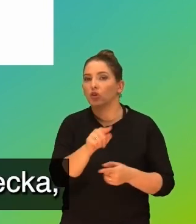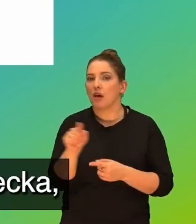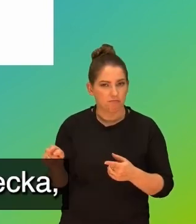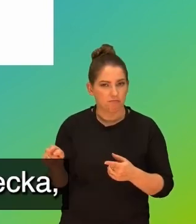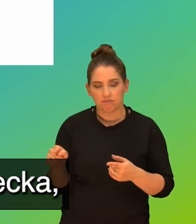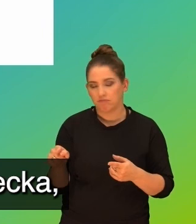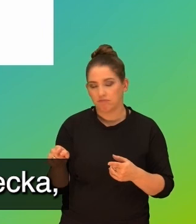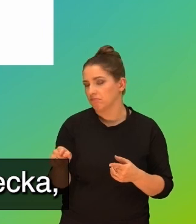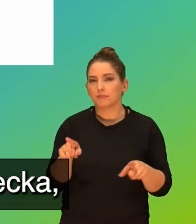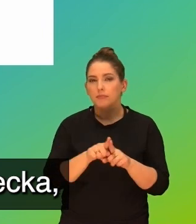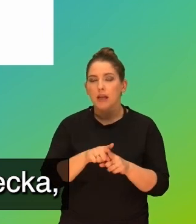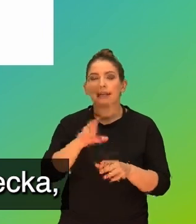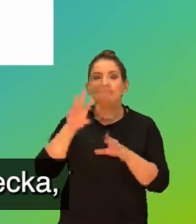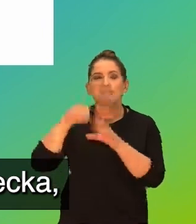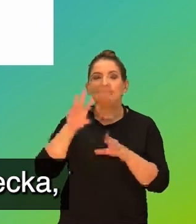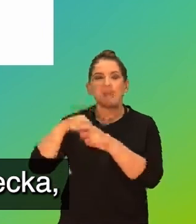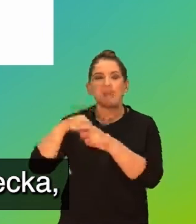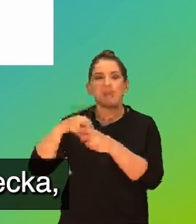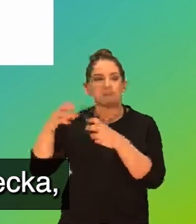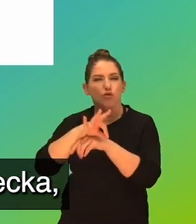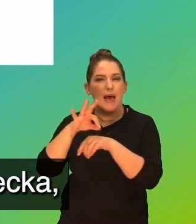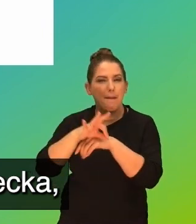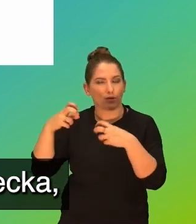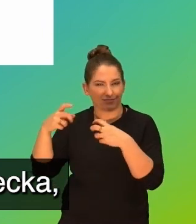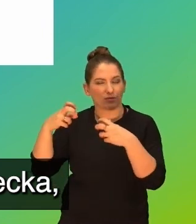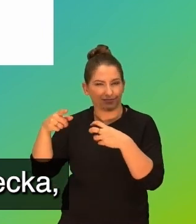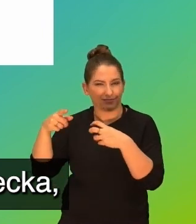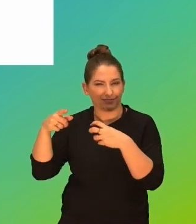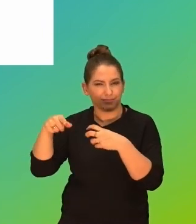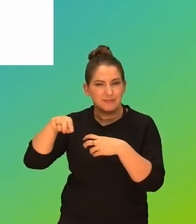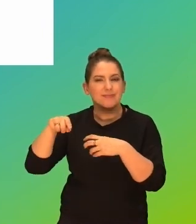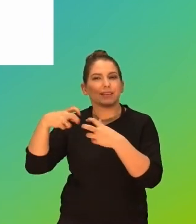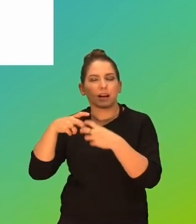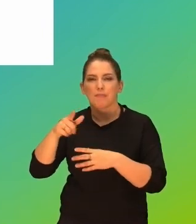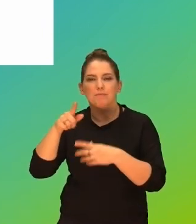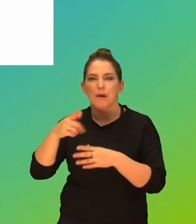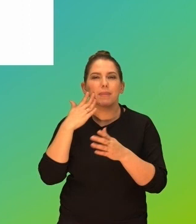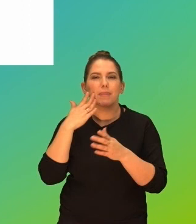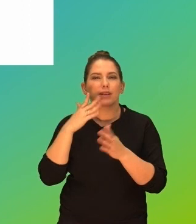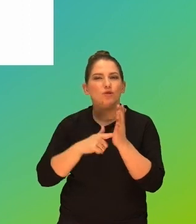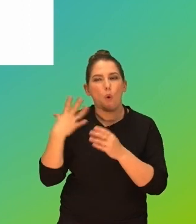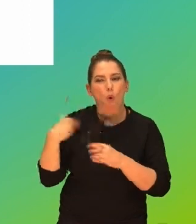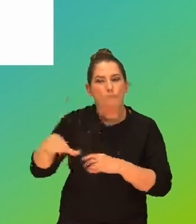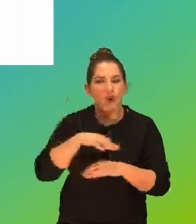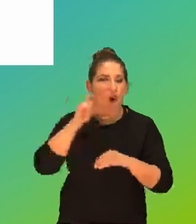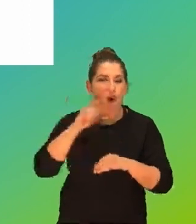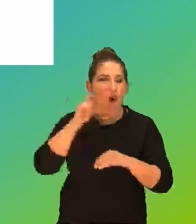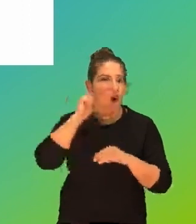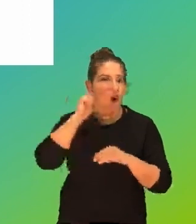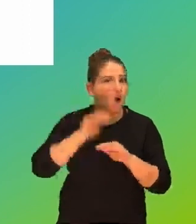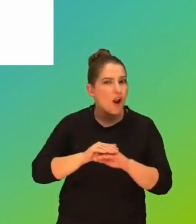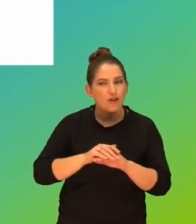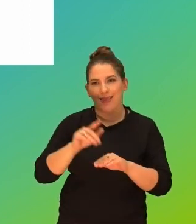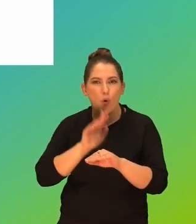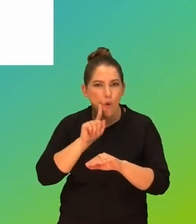a poza tym cyberprzemoc najczęściej stosują rówieśnicy dziecka, kolegi, koleżanki z klas, koledzy, koleżanki z